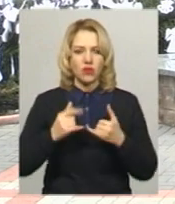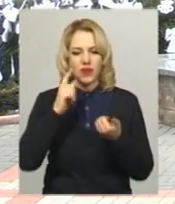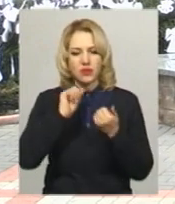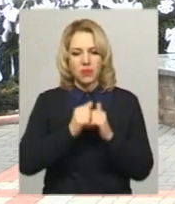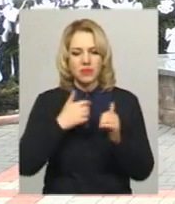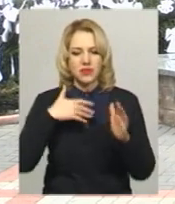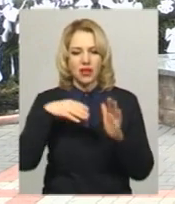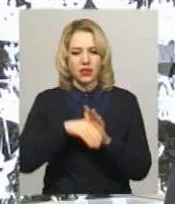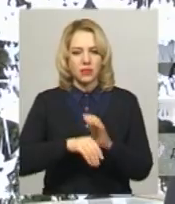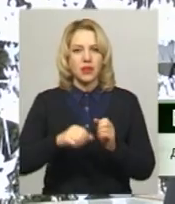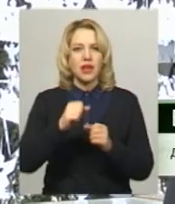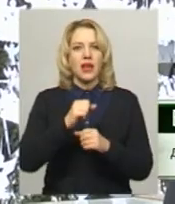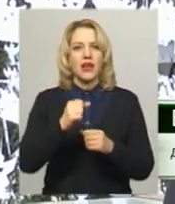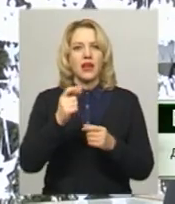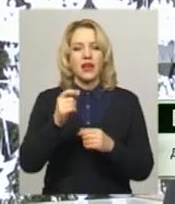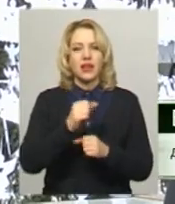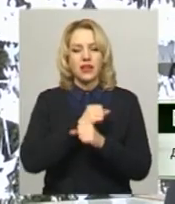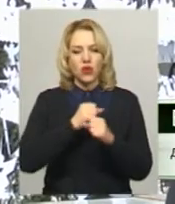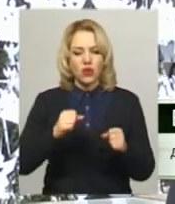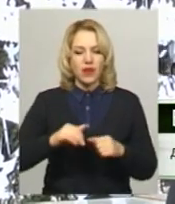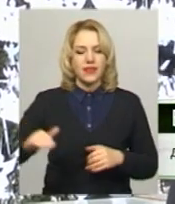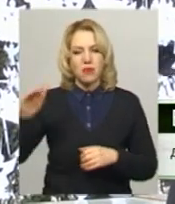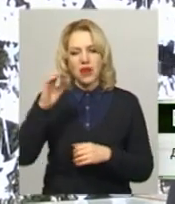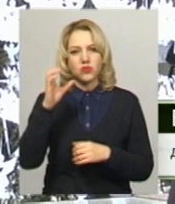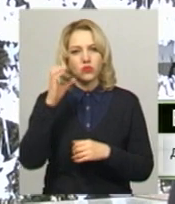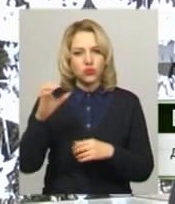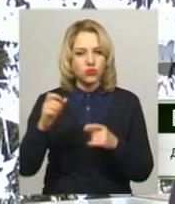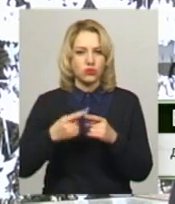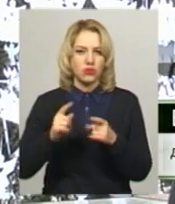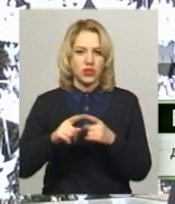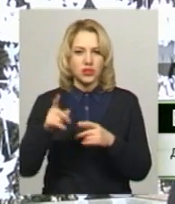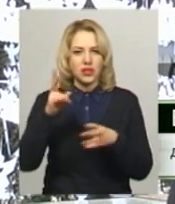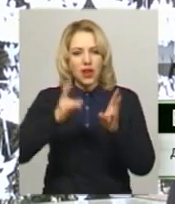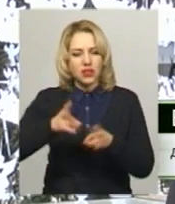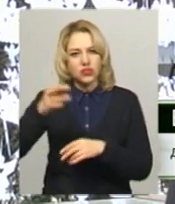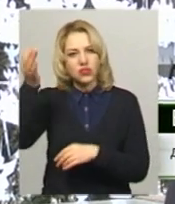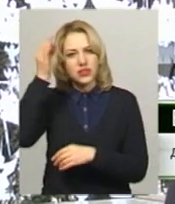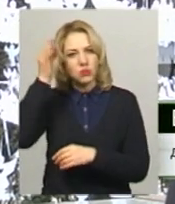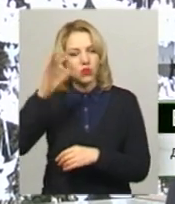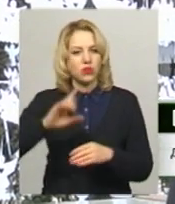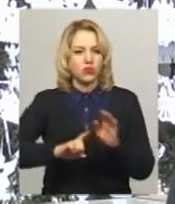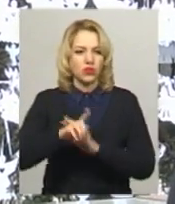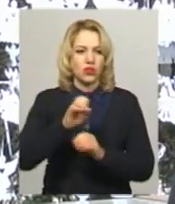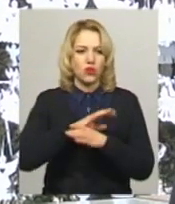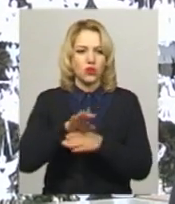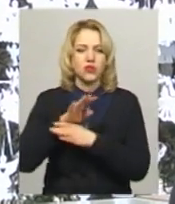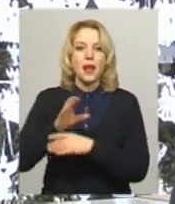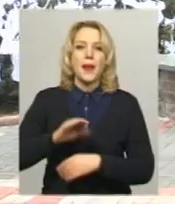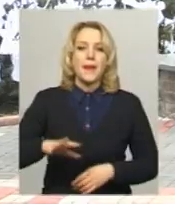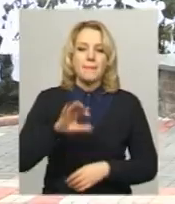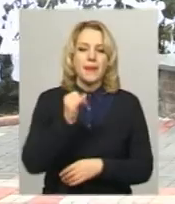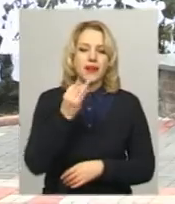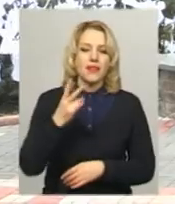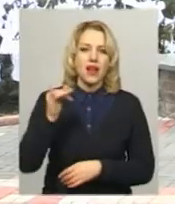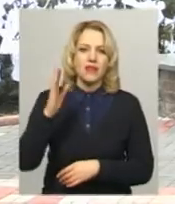героїв Небесної Сотні, трагічні споди, адже почалися розстріли майданівців в цей день.